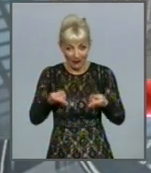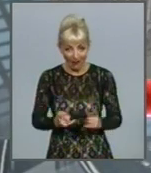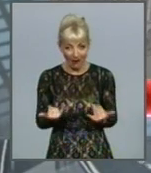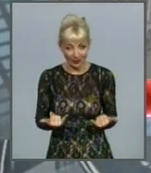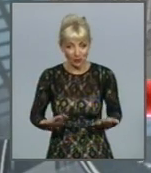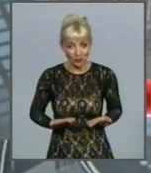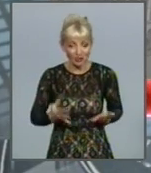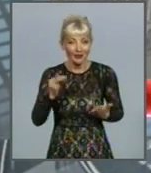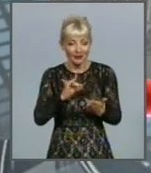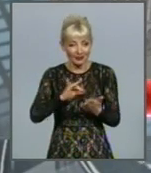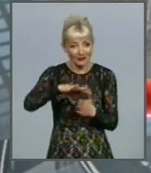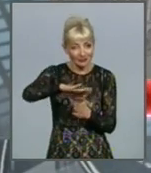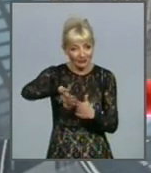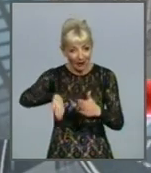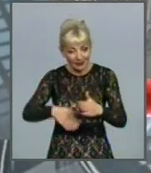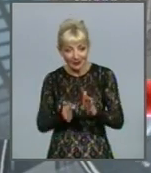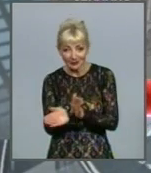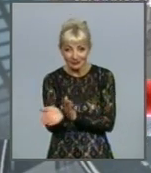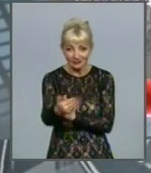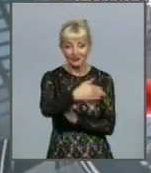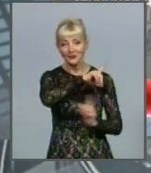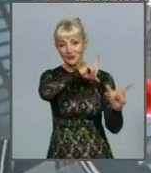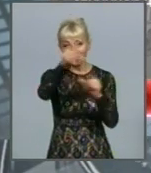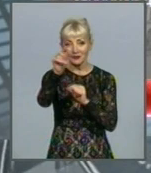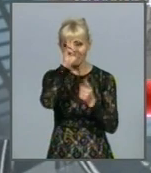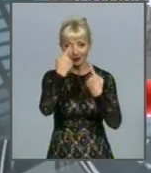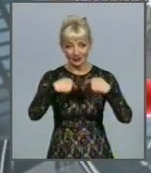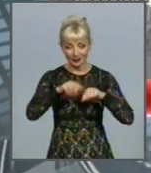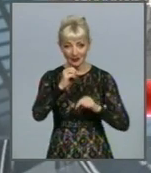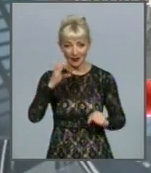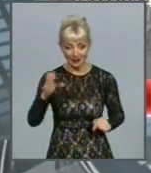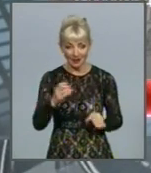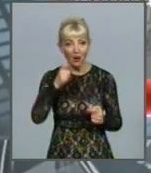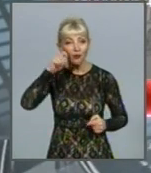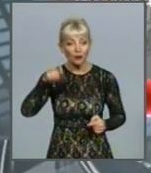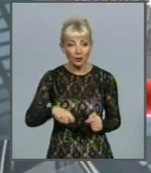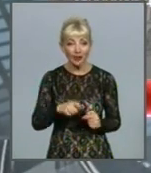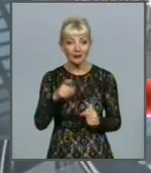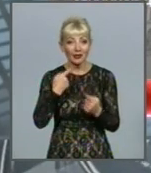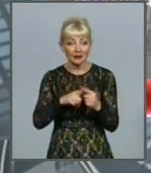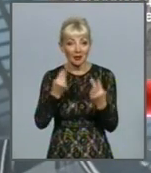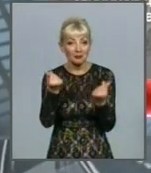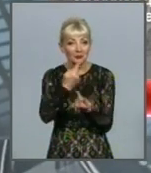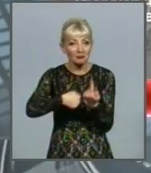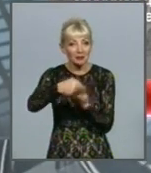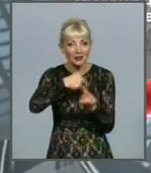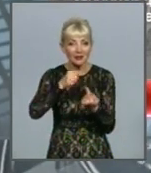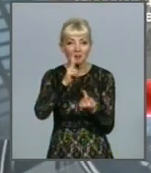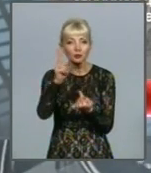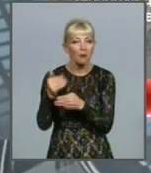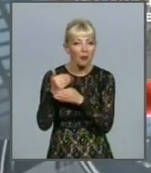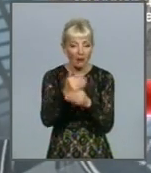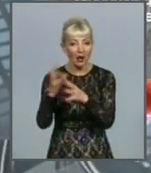оминають заборони, аби будь-що потрапити на заробітки до більшості країн ЄС. В Україні буквально процвітає бізнес посередників та